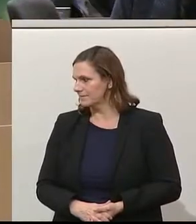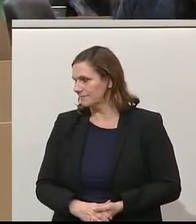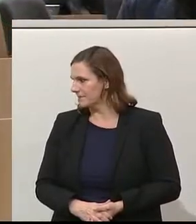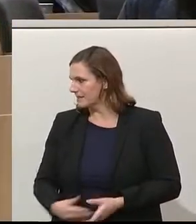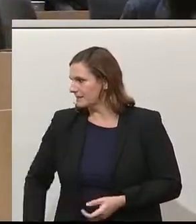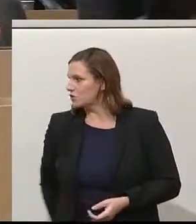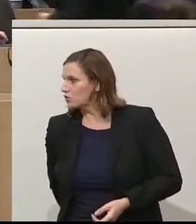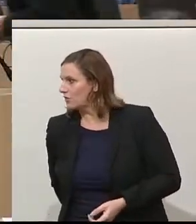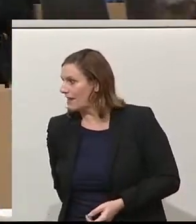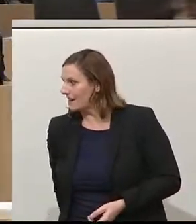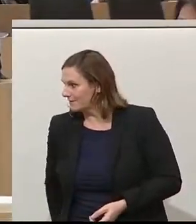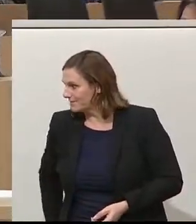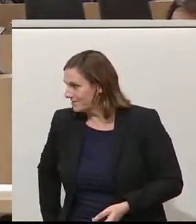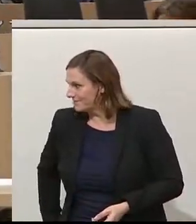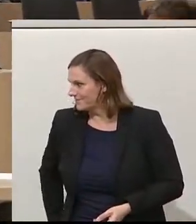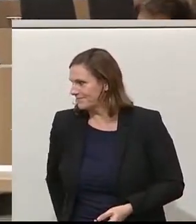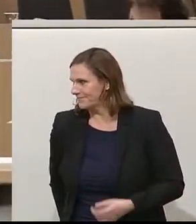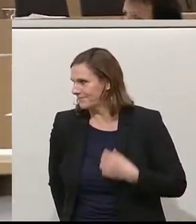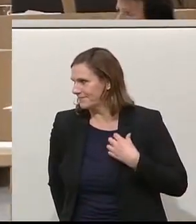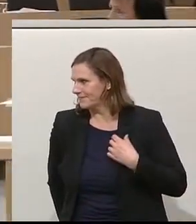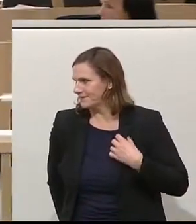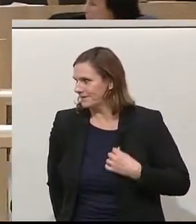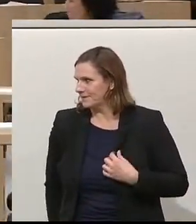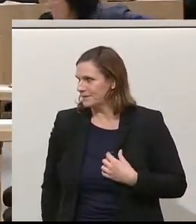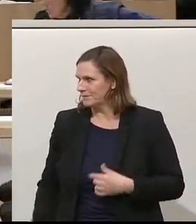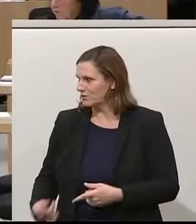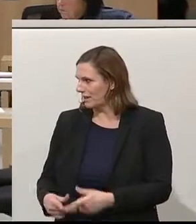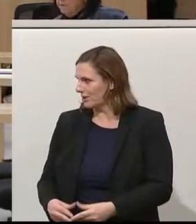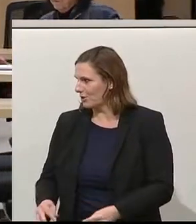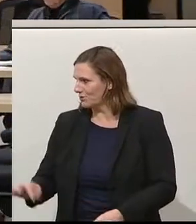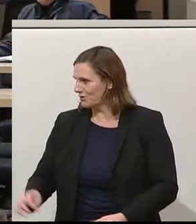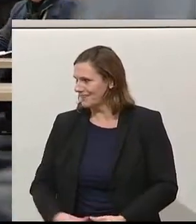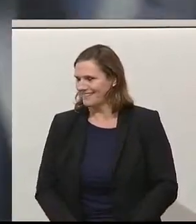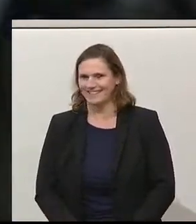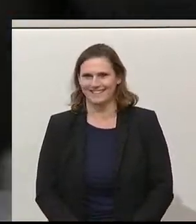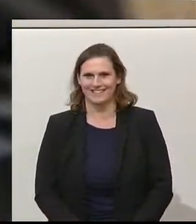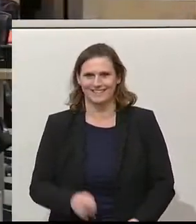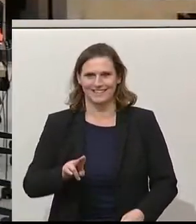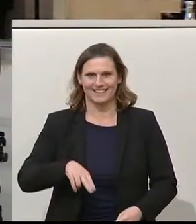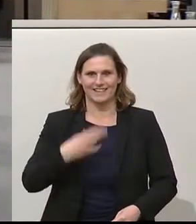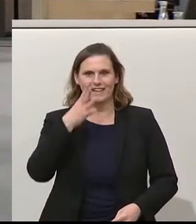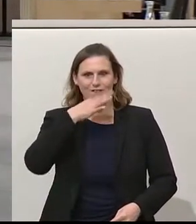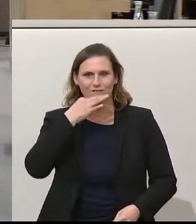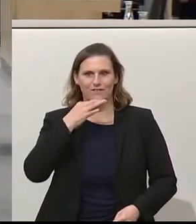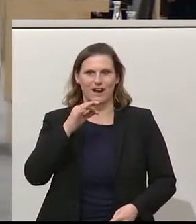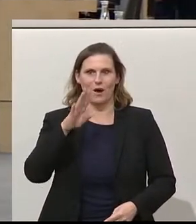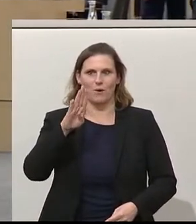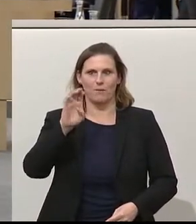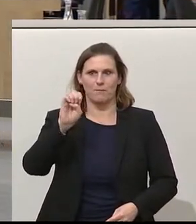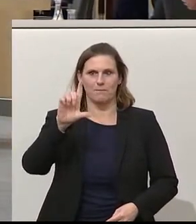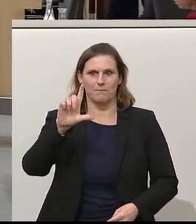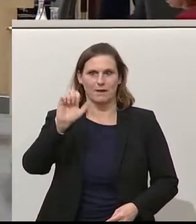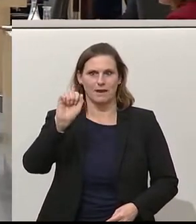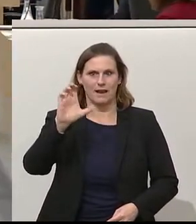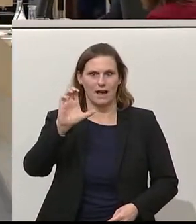Empörung. Wir werden gleich sehen, ob ihr Wunsch bei der nächsten Rednerin auf fruchtbarem Boden fällt. Die nächste